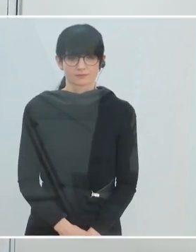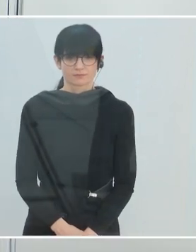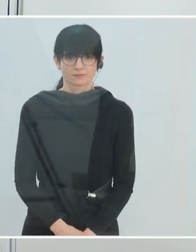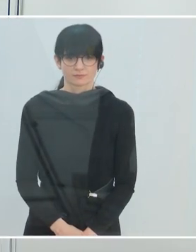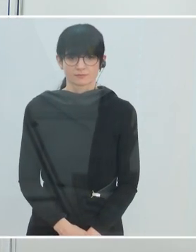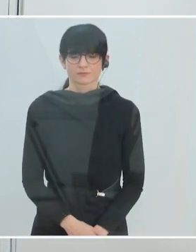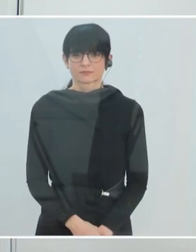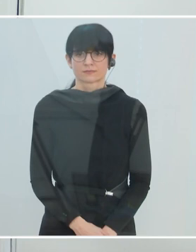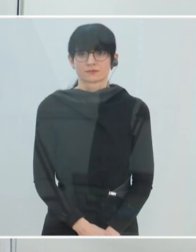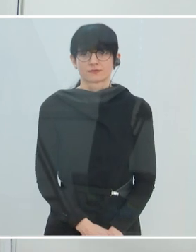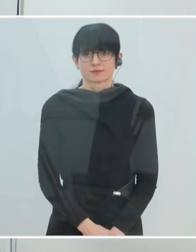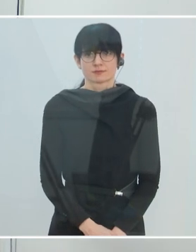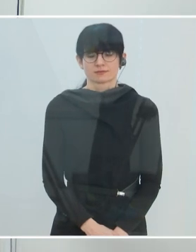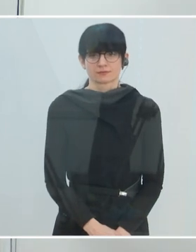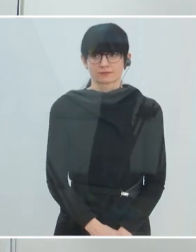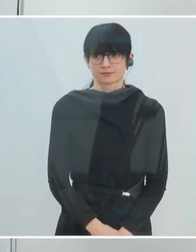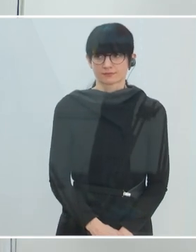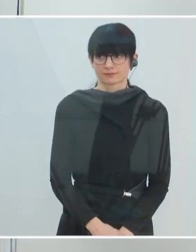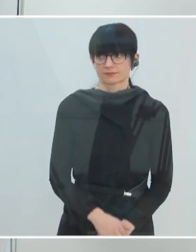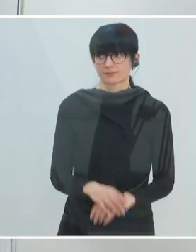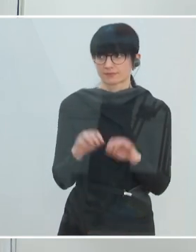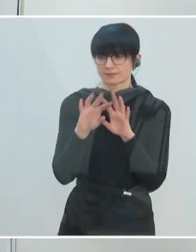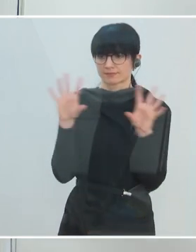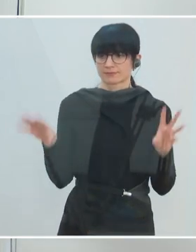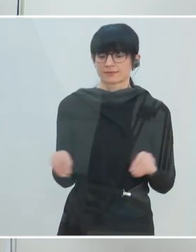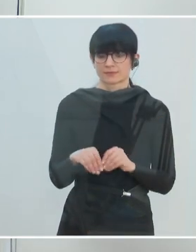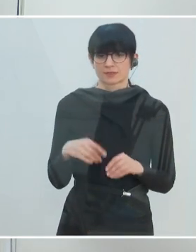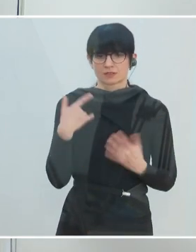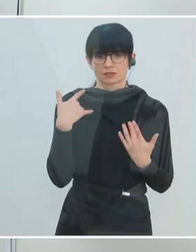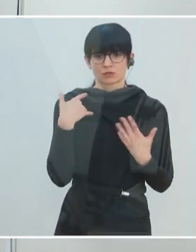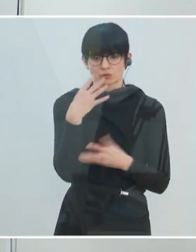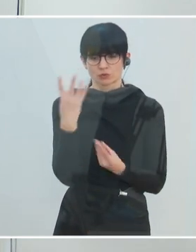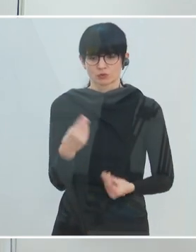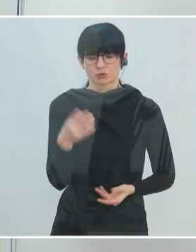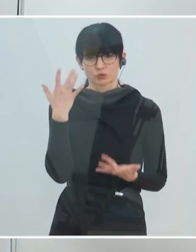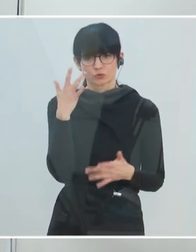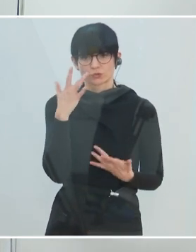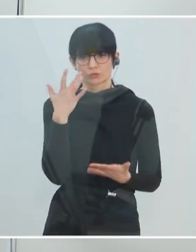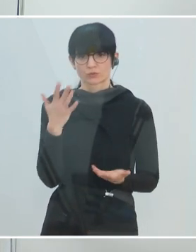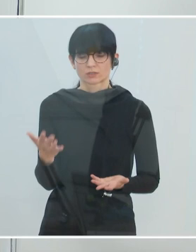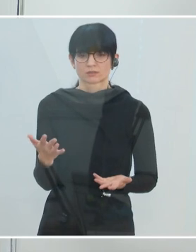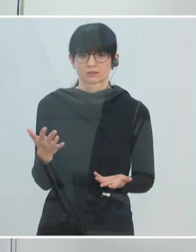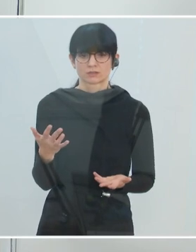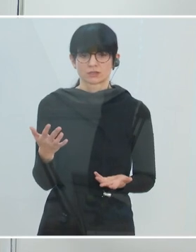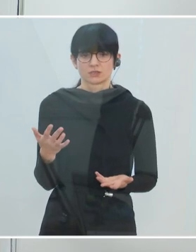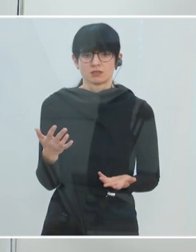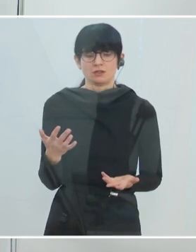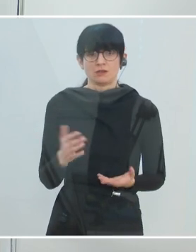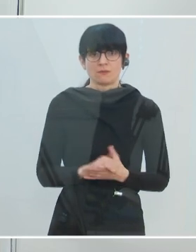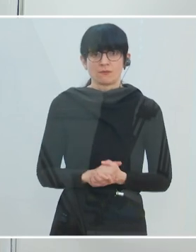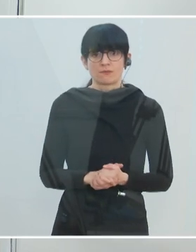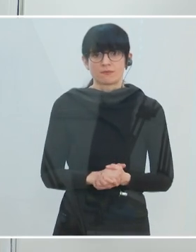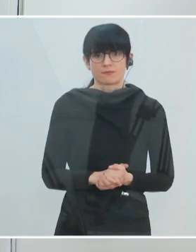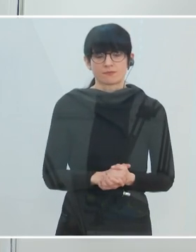Also, generell ist es so, dass natürlich Kunst und Kultur ein wesentlicher Bereich sind. Es gibt auch andere Bereiche, die wesentlich sind für die Erholung.